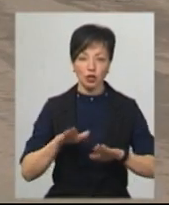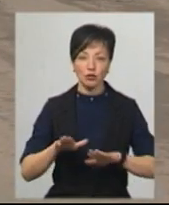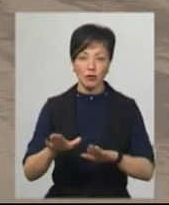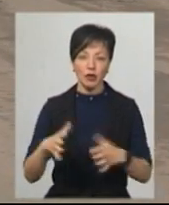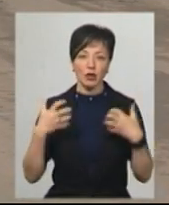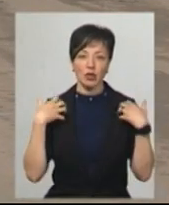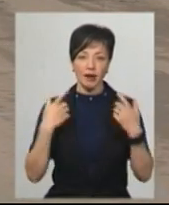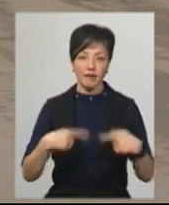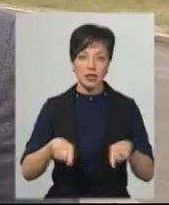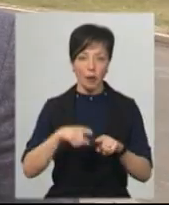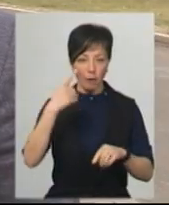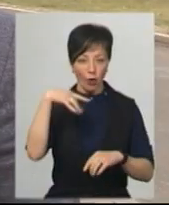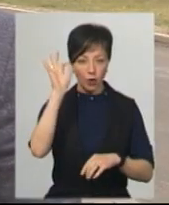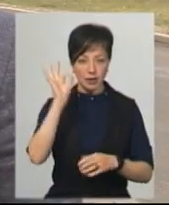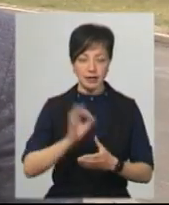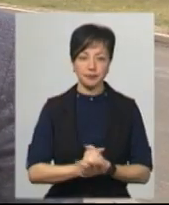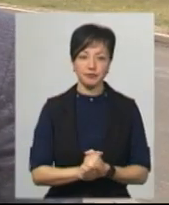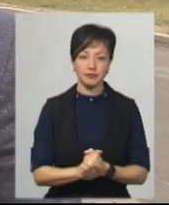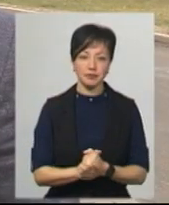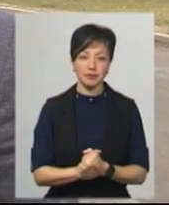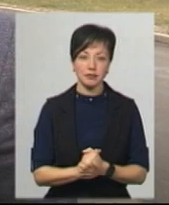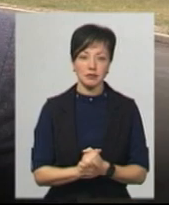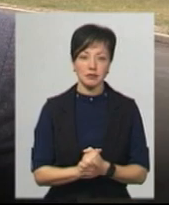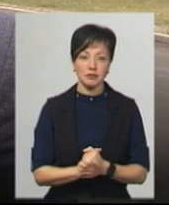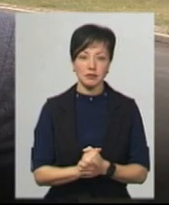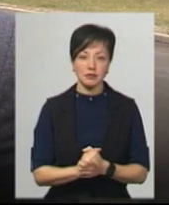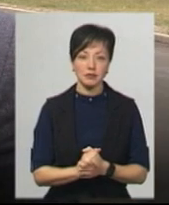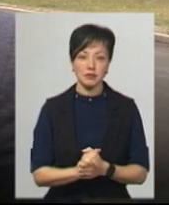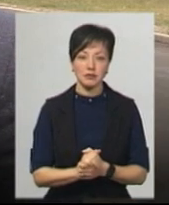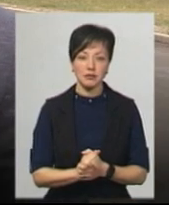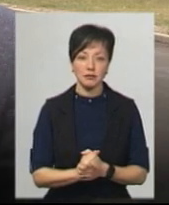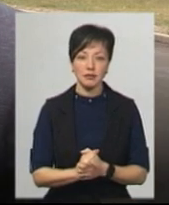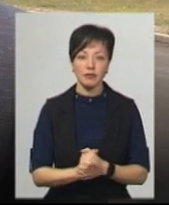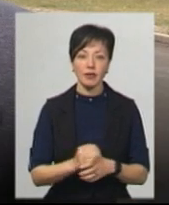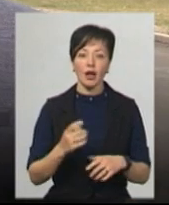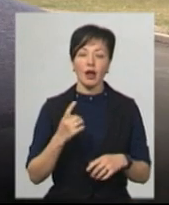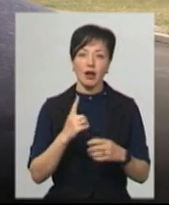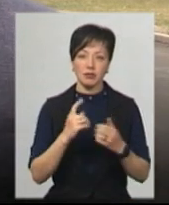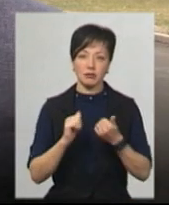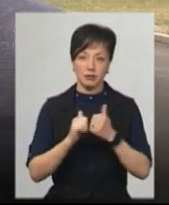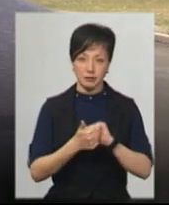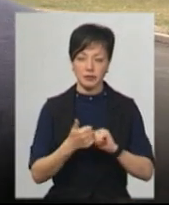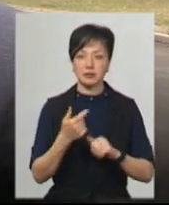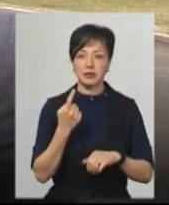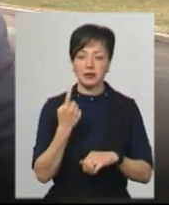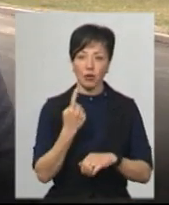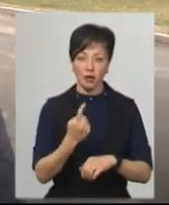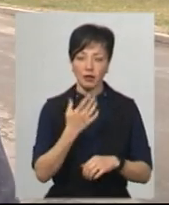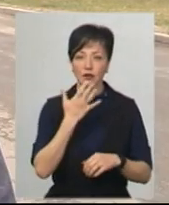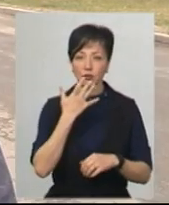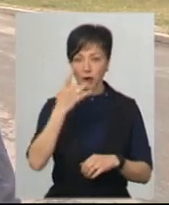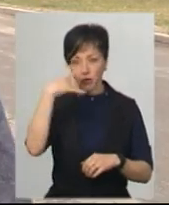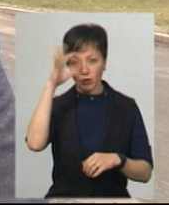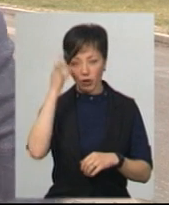поліції майор Андрій Кондратюк. На блокпост заступають один працівник національної поліції, не зміна, два працівника національної